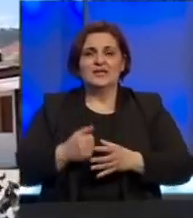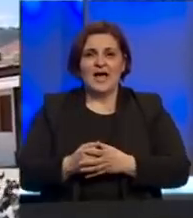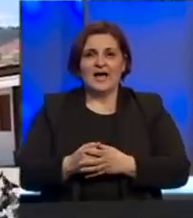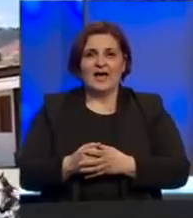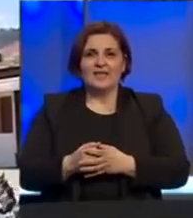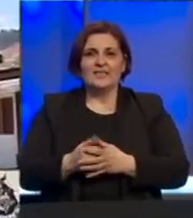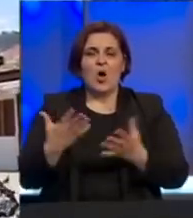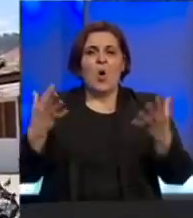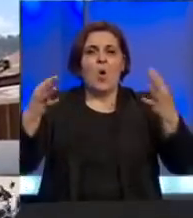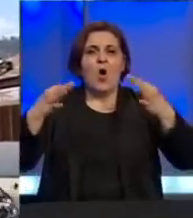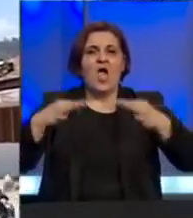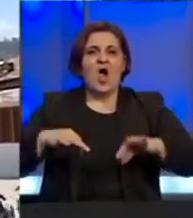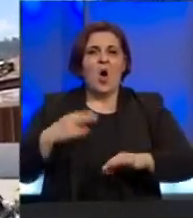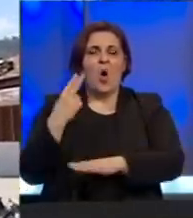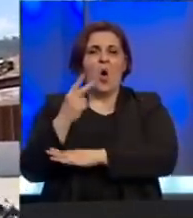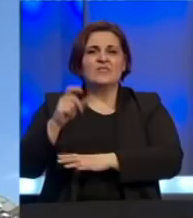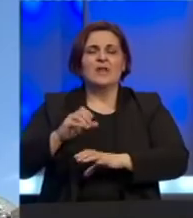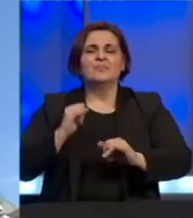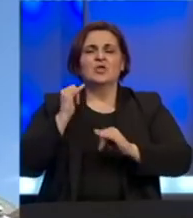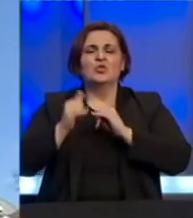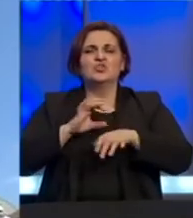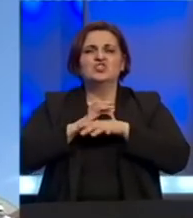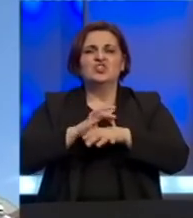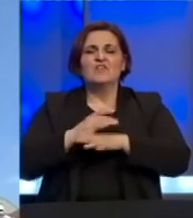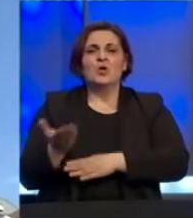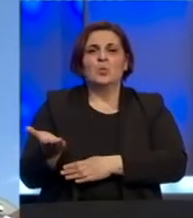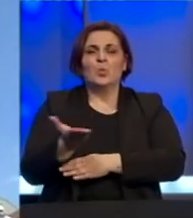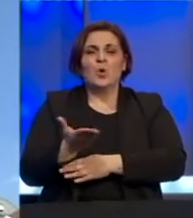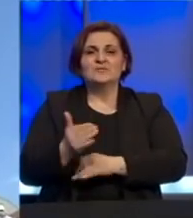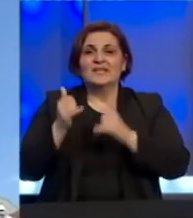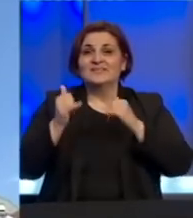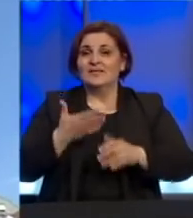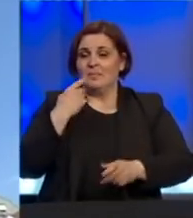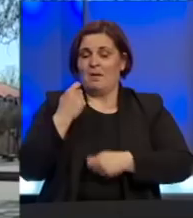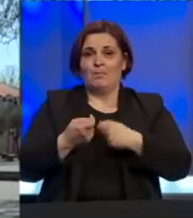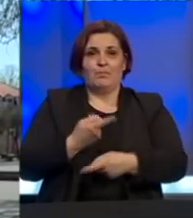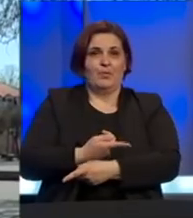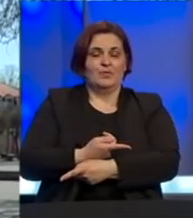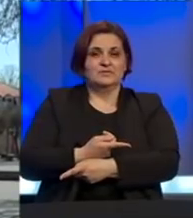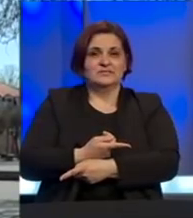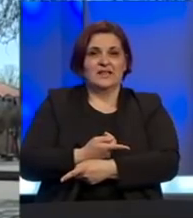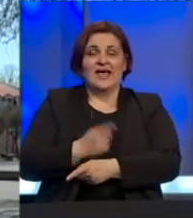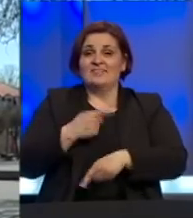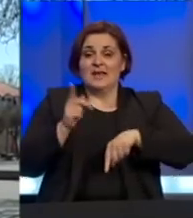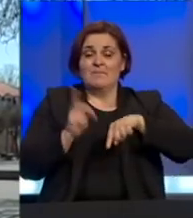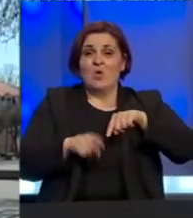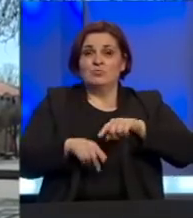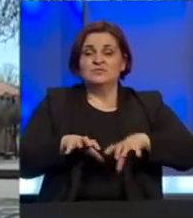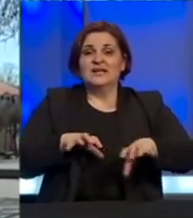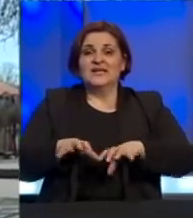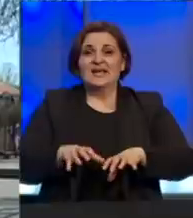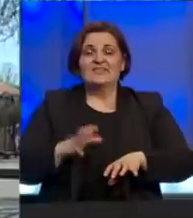oko deset hiljada hotelijera turističkih vodiča i ugostitelja trenutno nema posla Da ne bi otpustili radnike